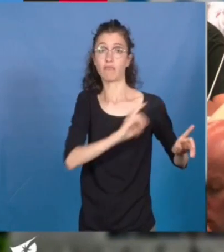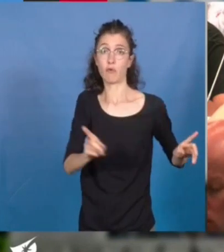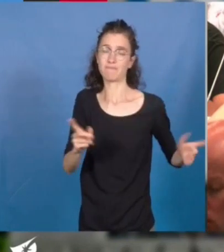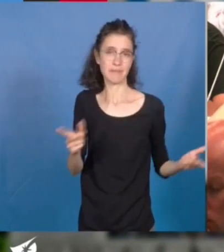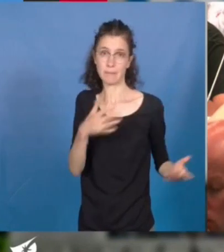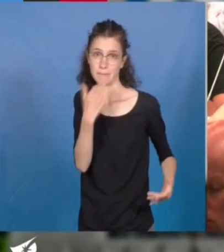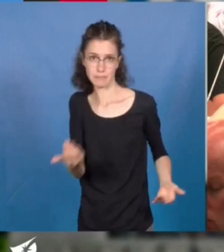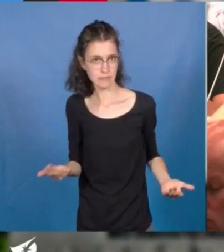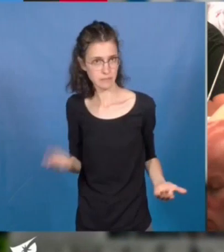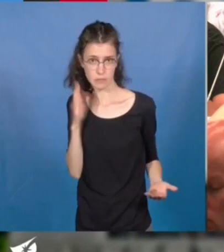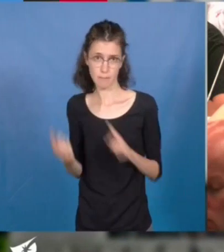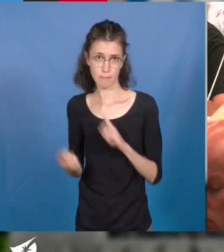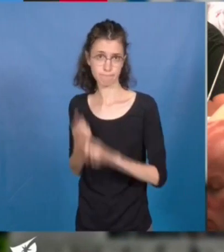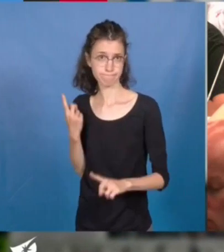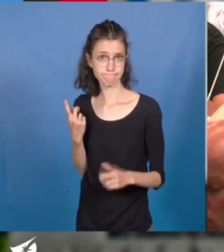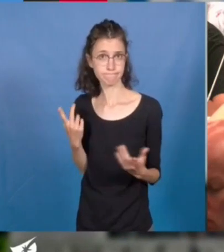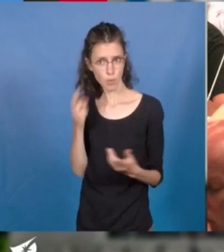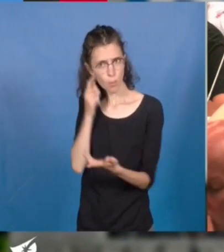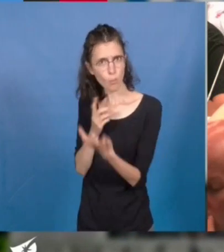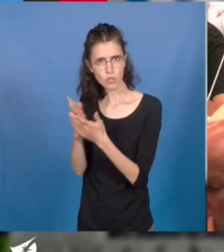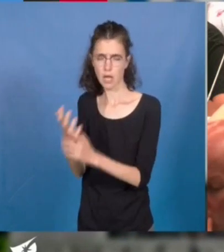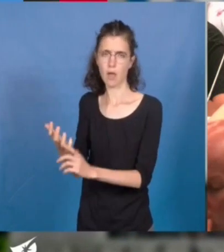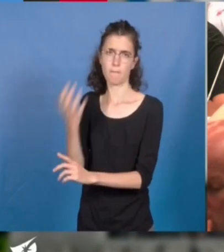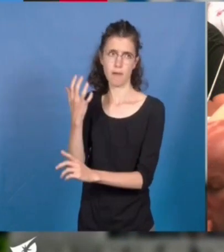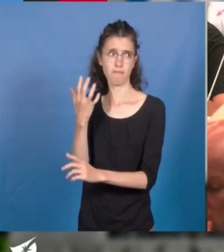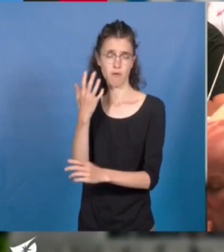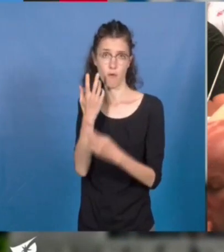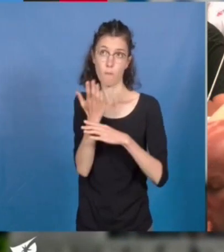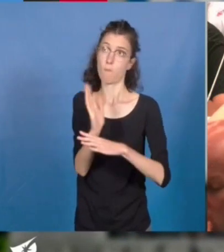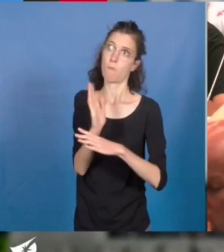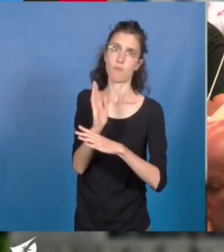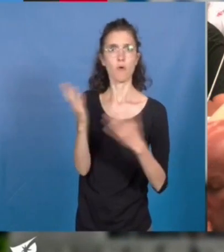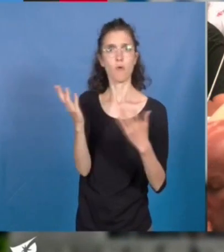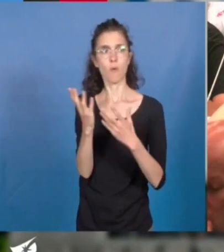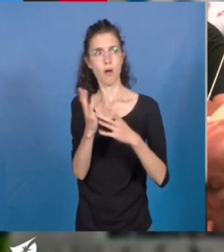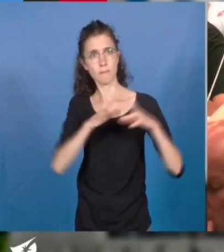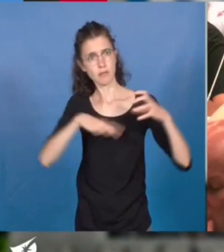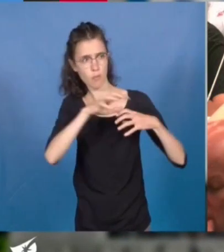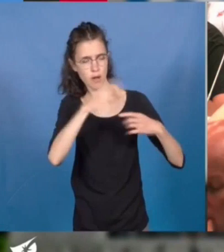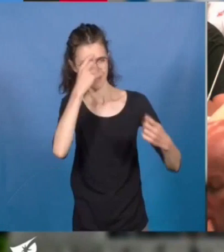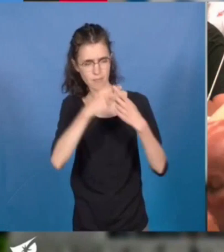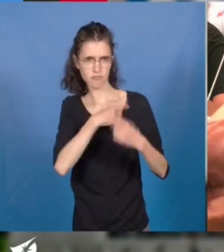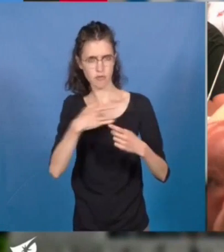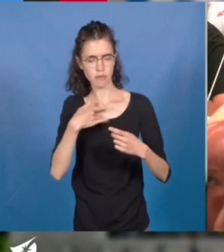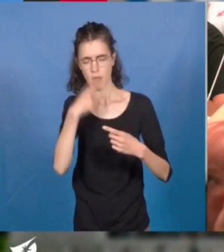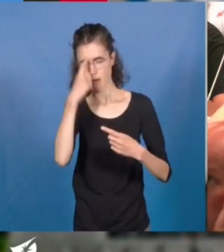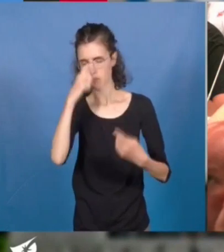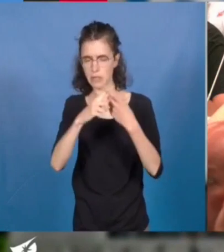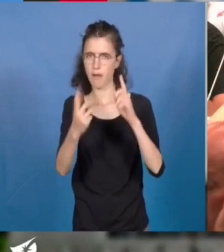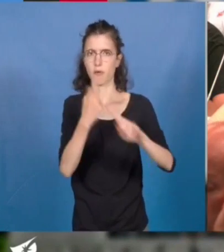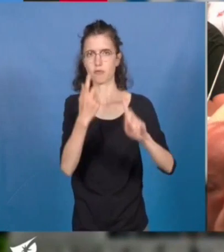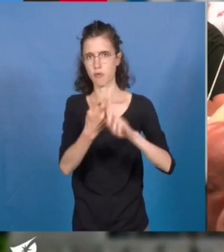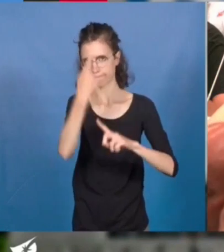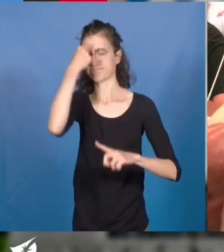dimension régionale démontre toute l'importance que la métropole accorde aux enjeux de santé. Nous nous félicitons de soutenir la